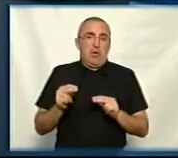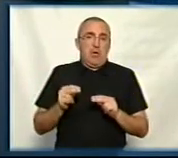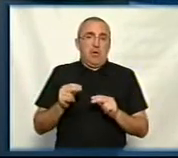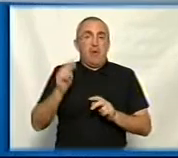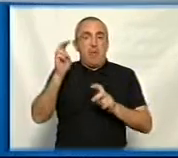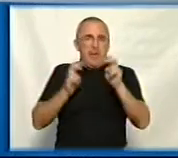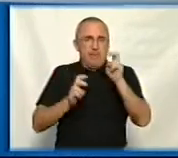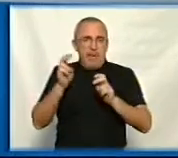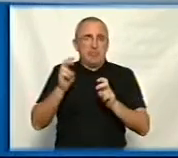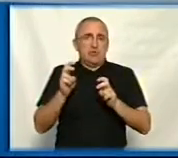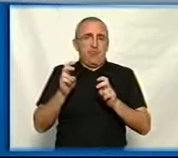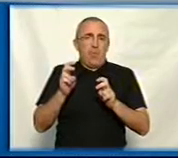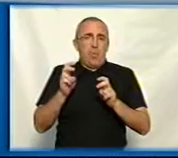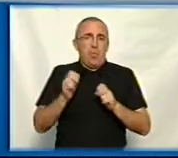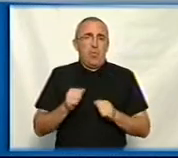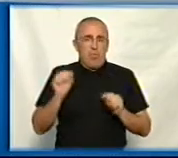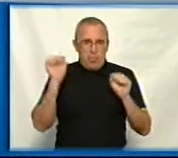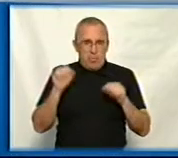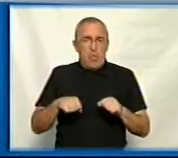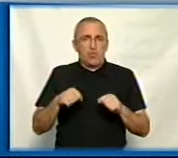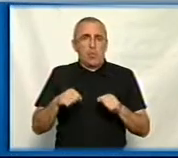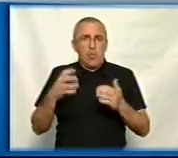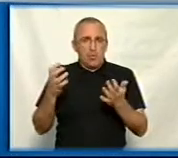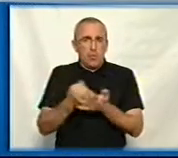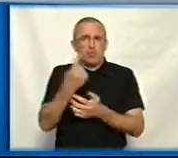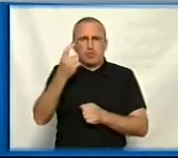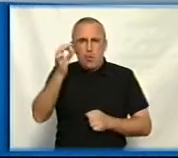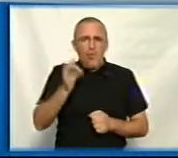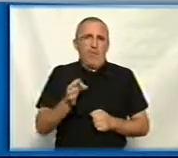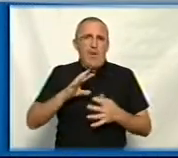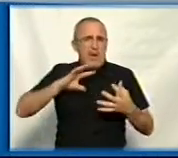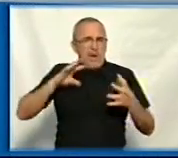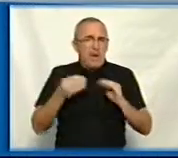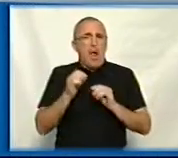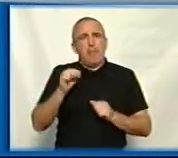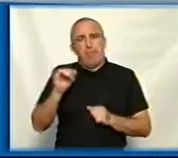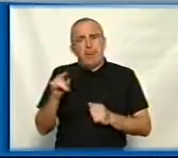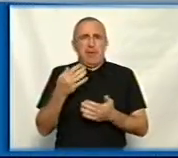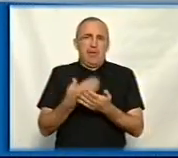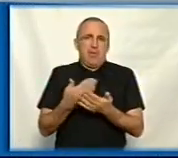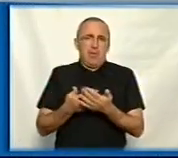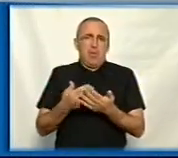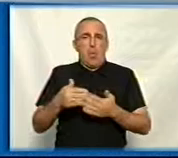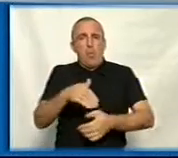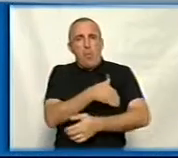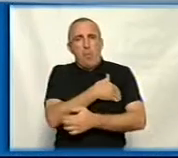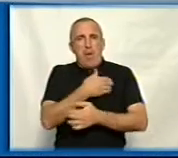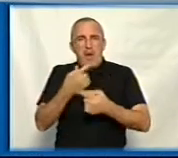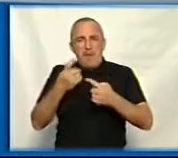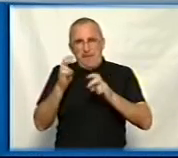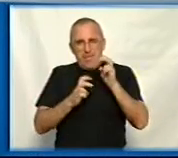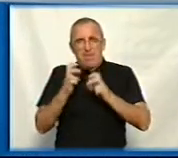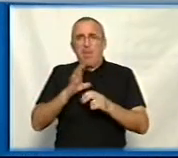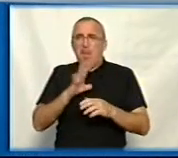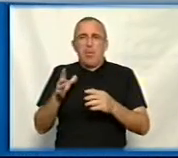підприємство, можна досягти від них 100% результату, аби, ну, принаймні, до комунальних підприємств? У нас не було